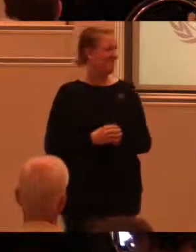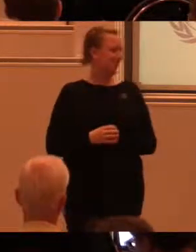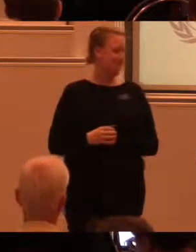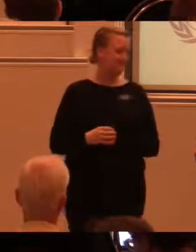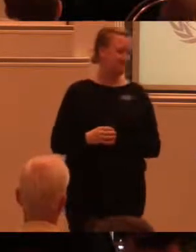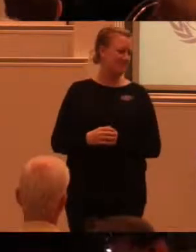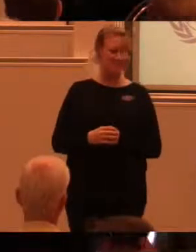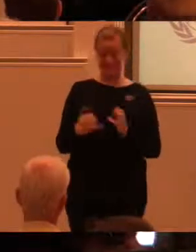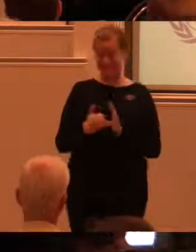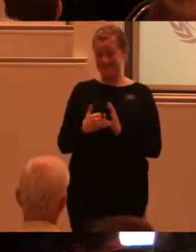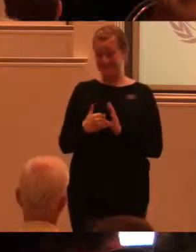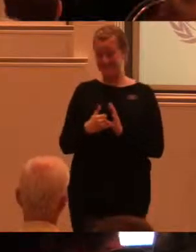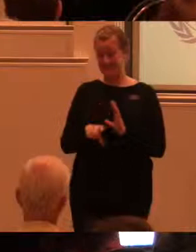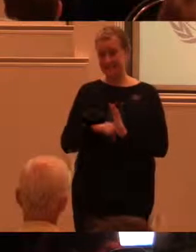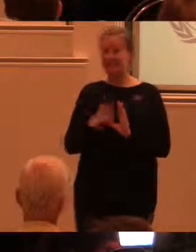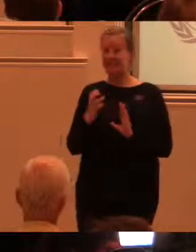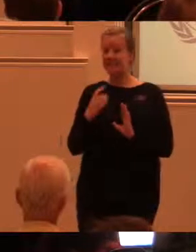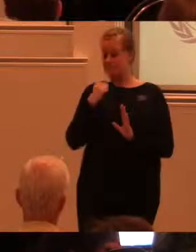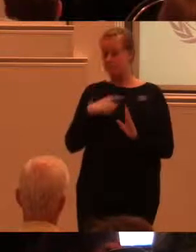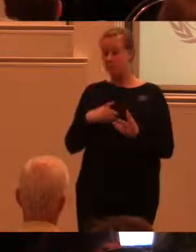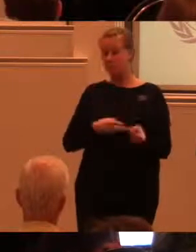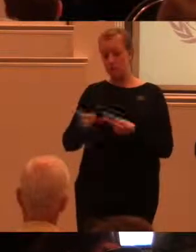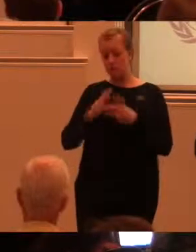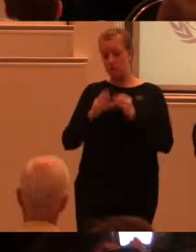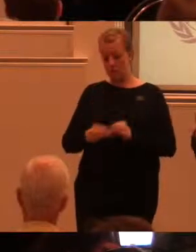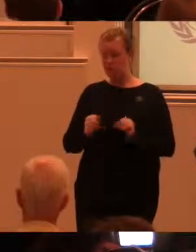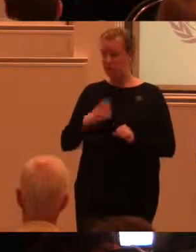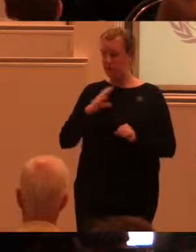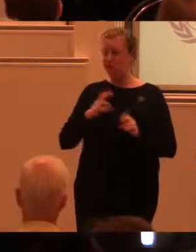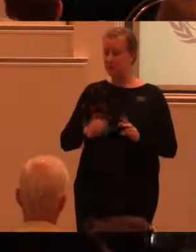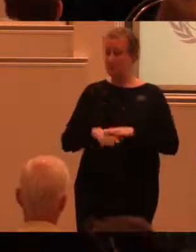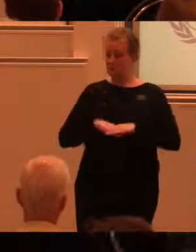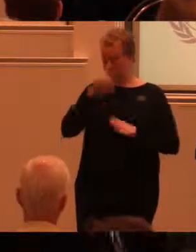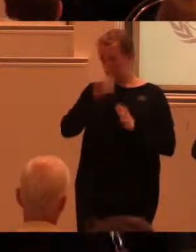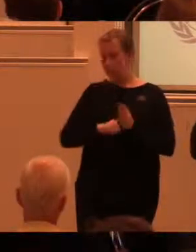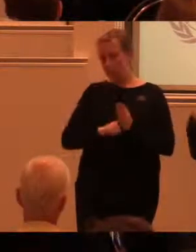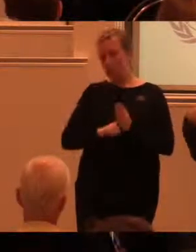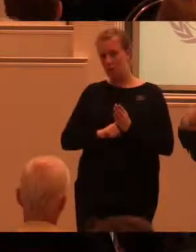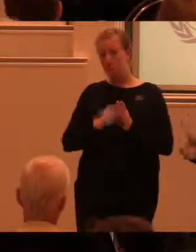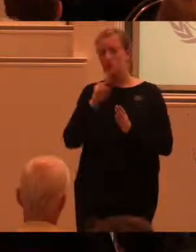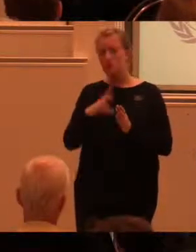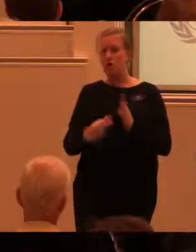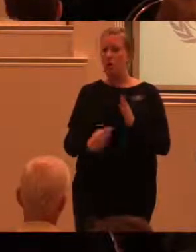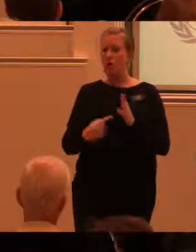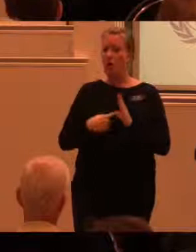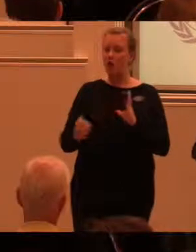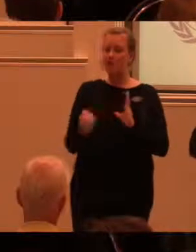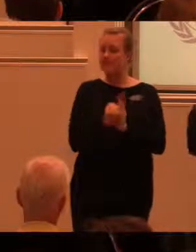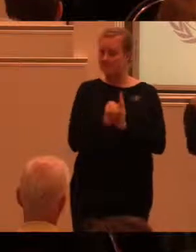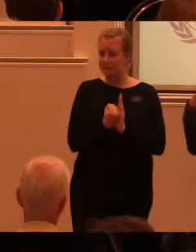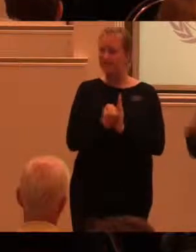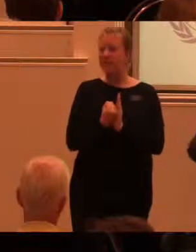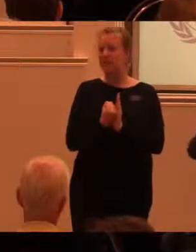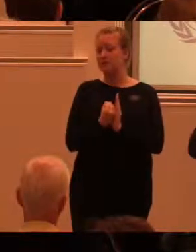Och där står det bland annat om det universellt utformade att det ska ligga som fond för ny lagstiftning att det ska ligga som fond för forskning